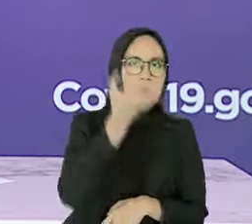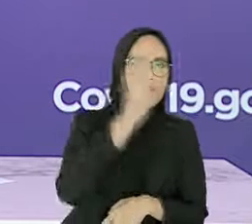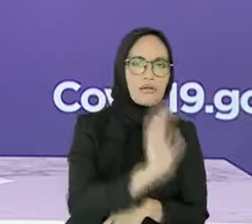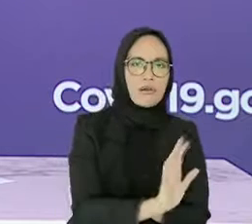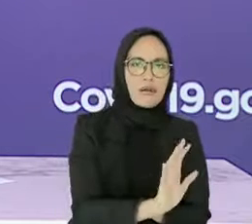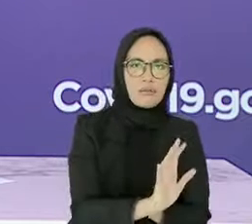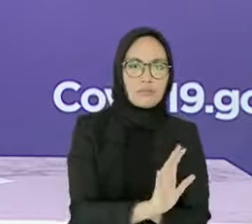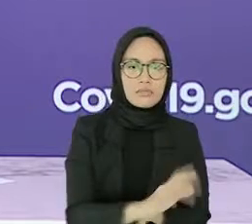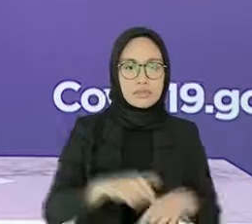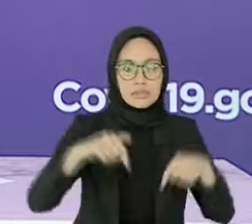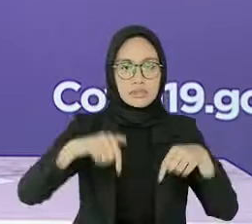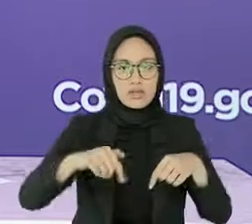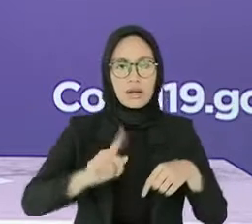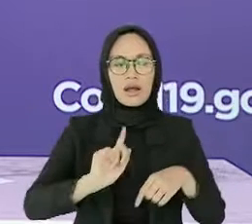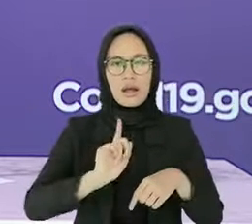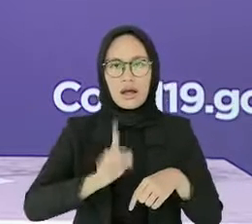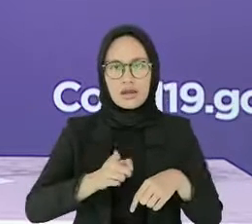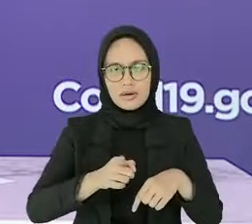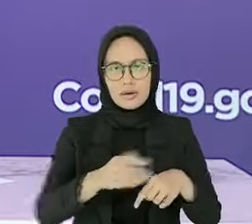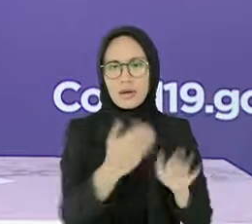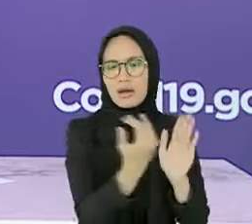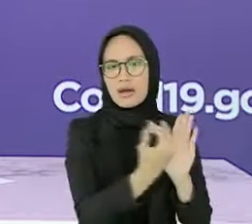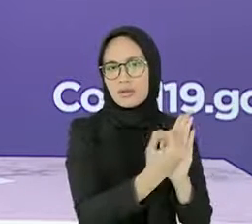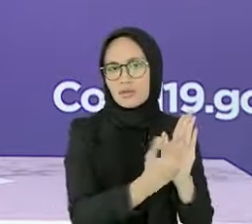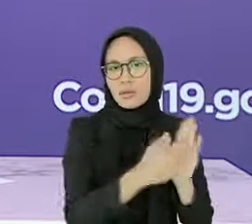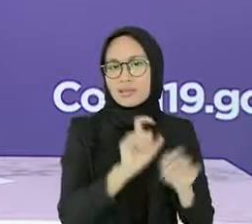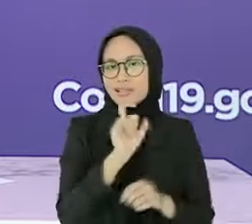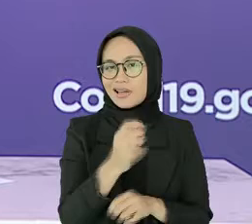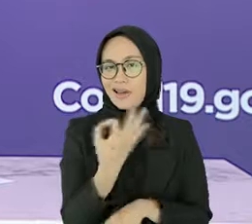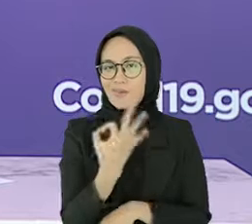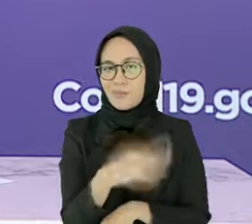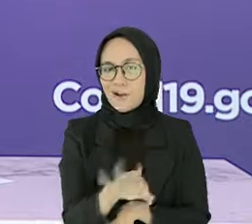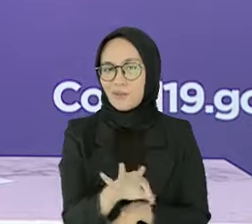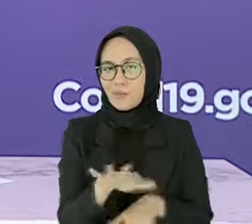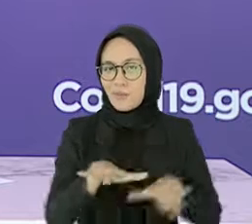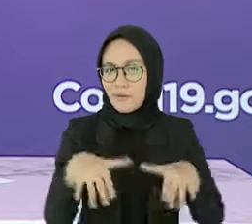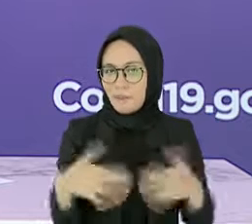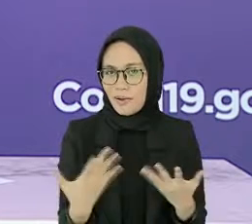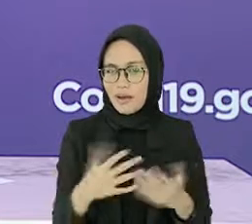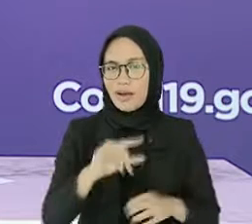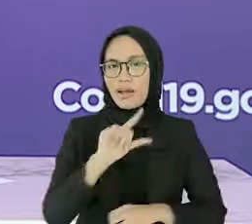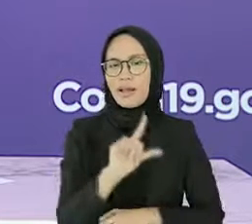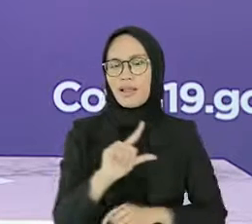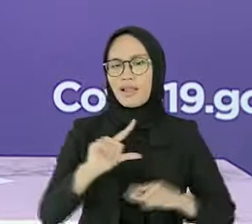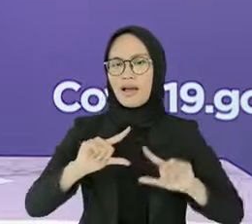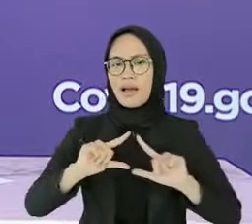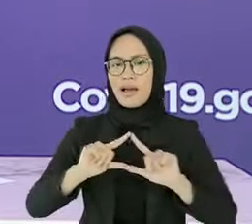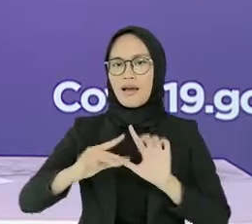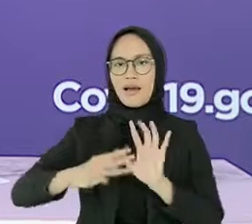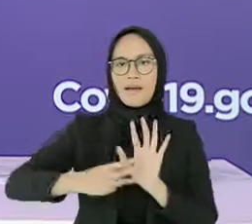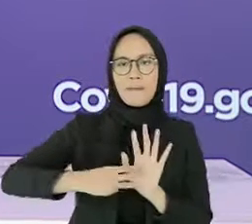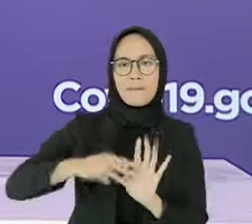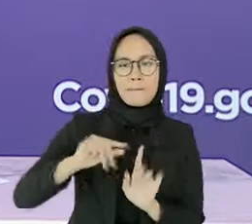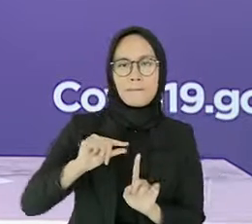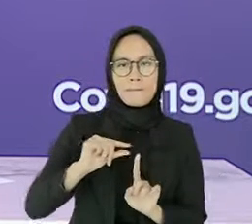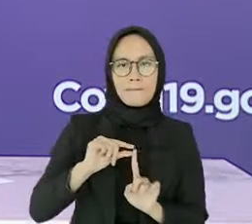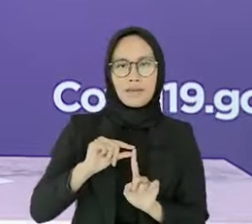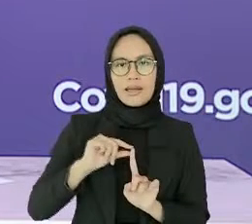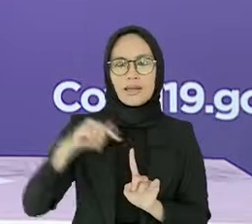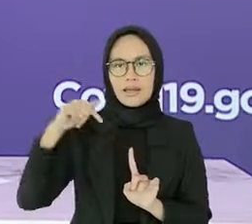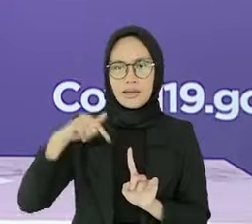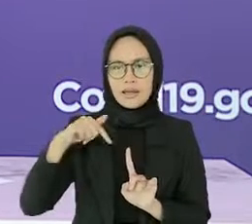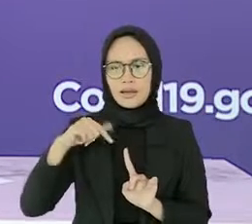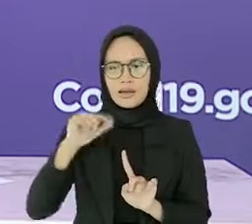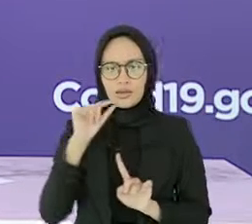metode Loop Mediated Isothermal Amplification atau disingkat LAMP yang kedepannya